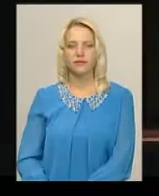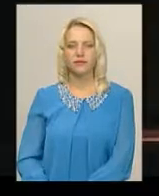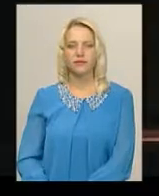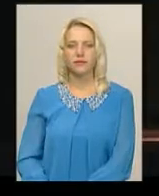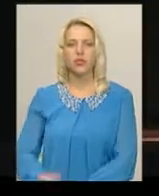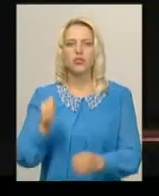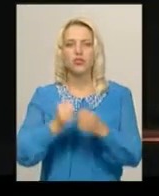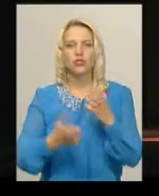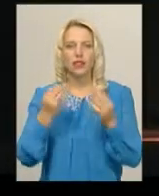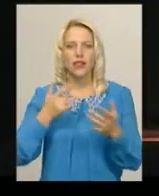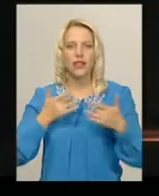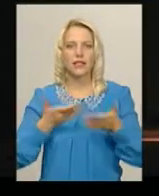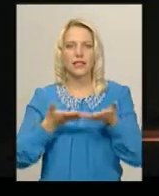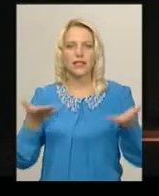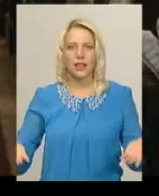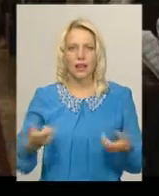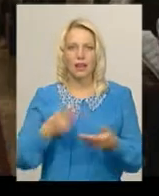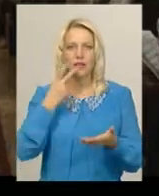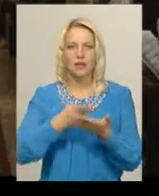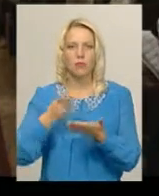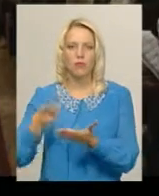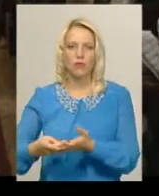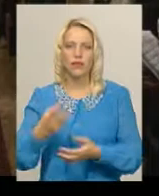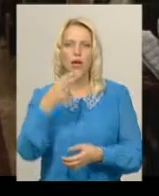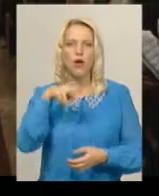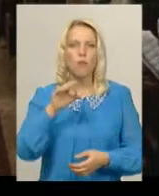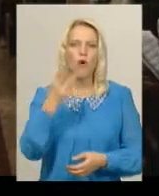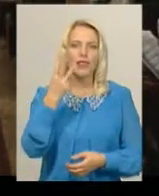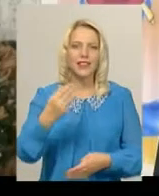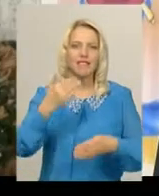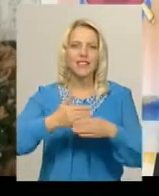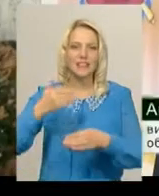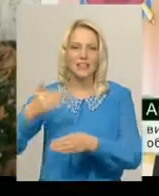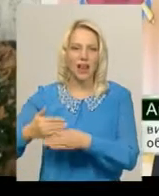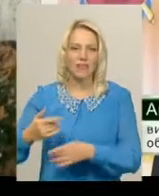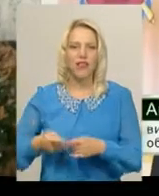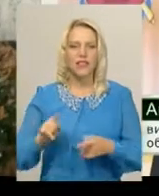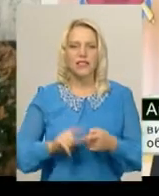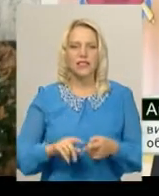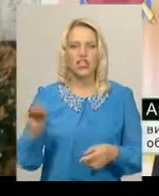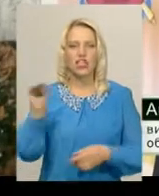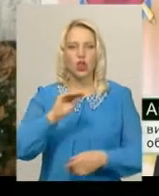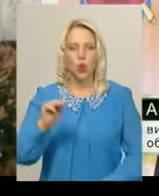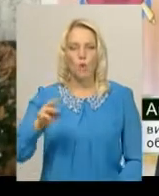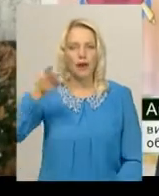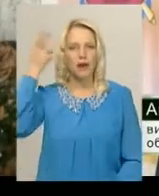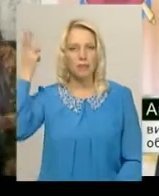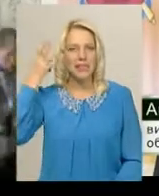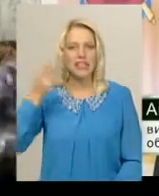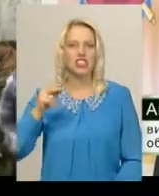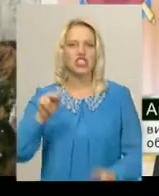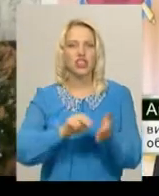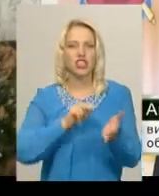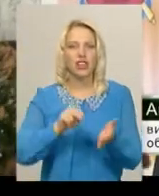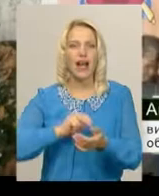Щодня на сцені обласного театру «Ляльок» демонструватимуть по три вистави. Це і Житомира, і Хмельницького, і Черкас,